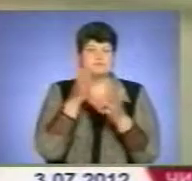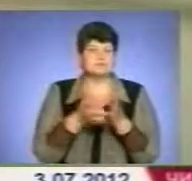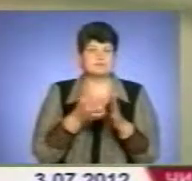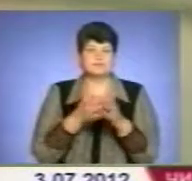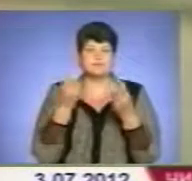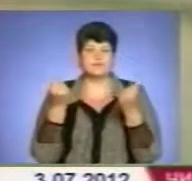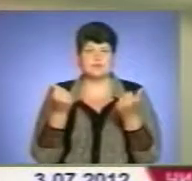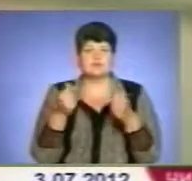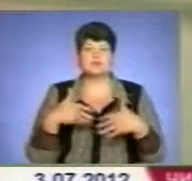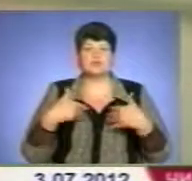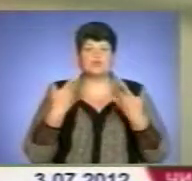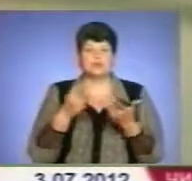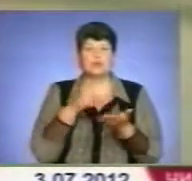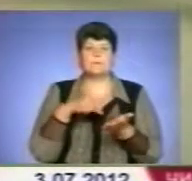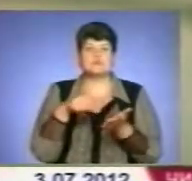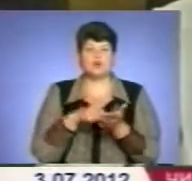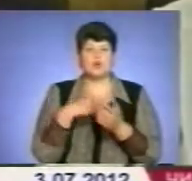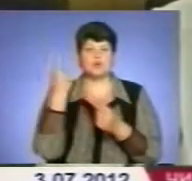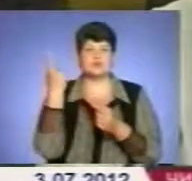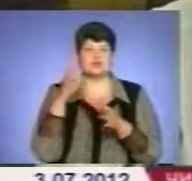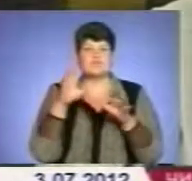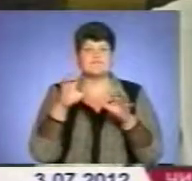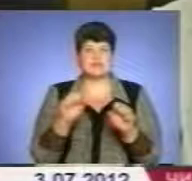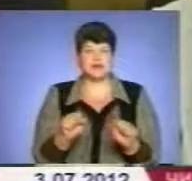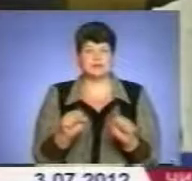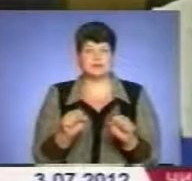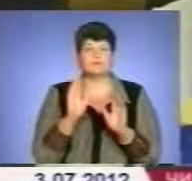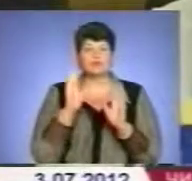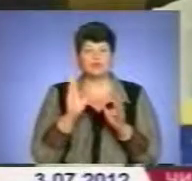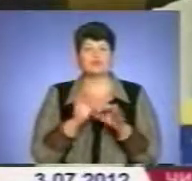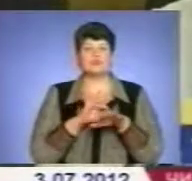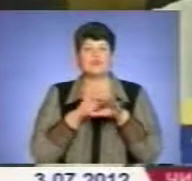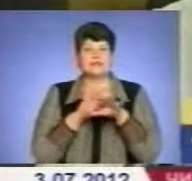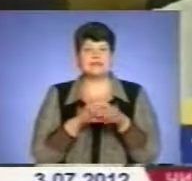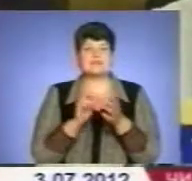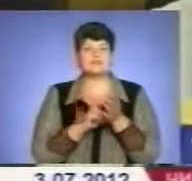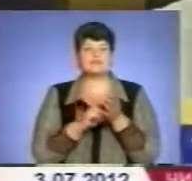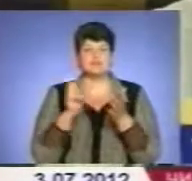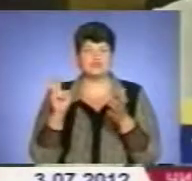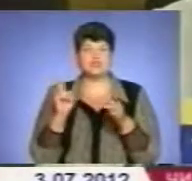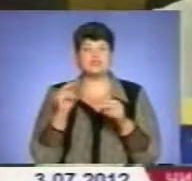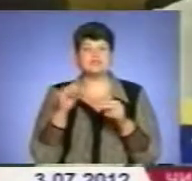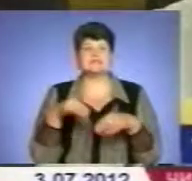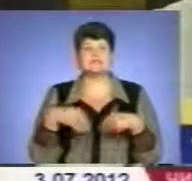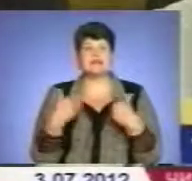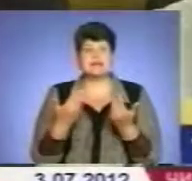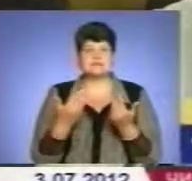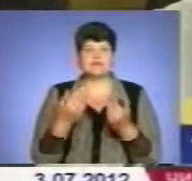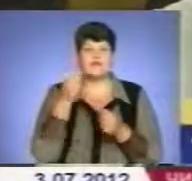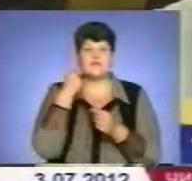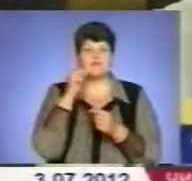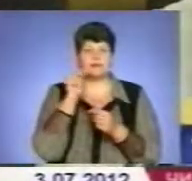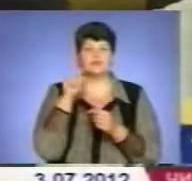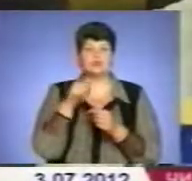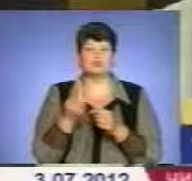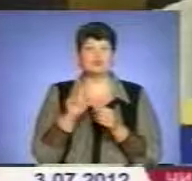звернулося до міської та обласної влади. Якщо навіть будуть проведені відключення, навряд чи це дасть якийсь ефект в тому, що ми